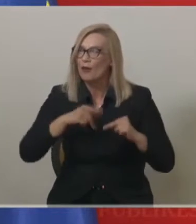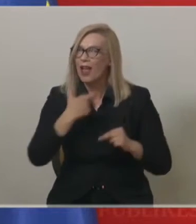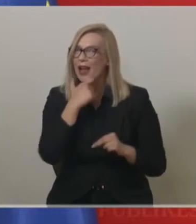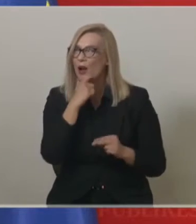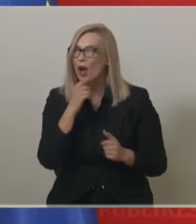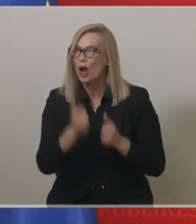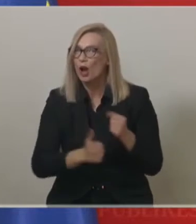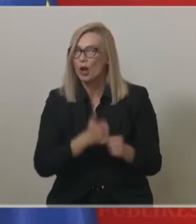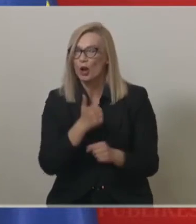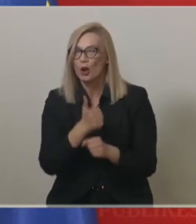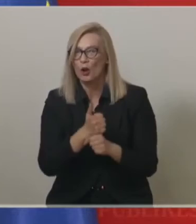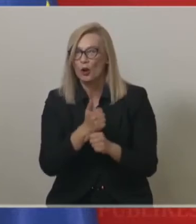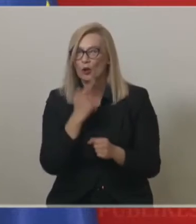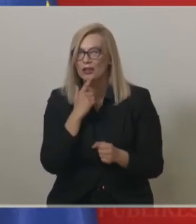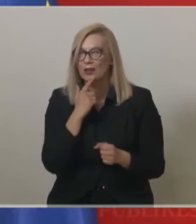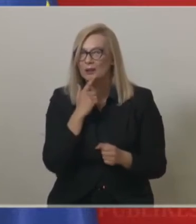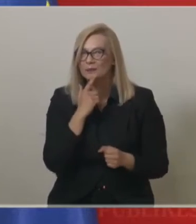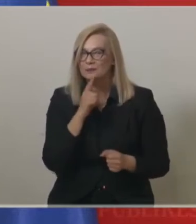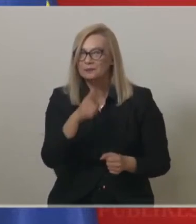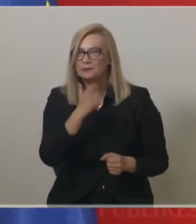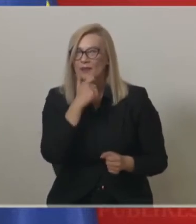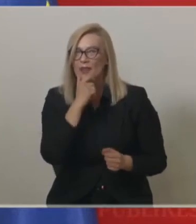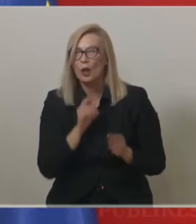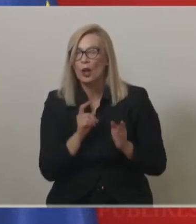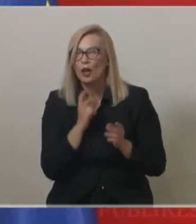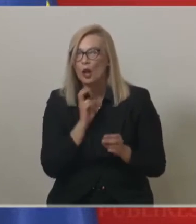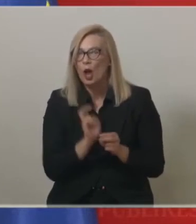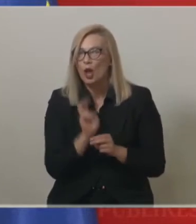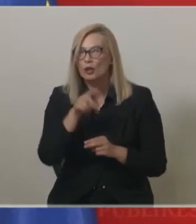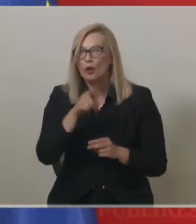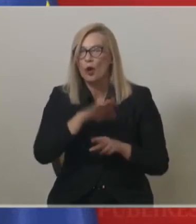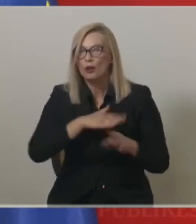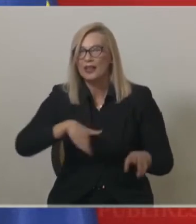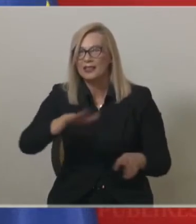година на квантен економски скок за сите грагени.